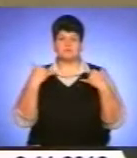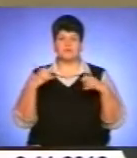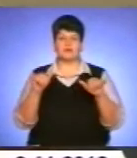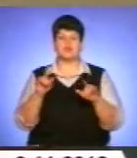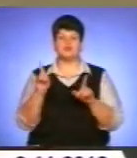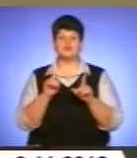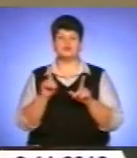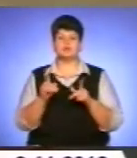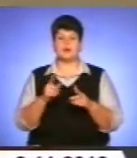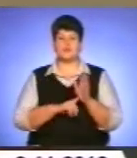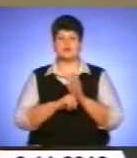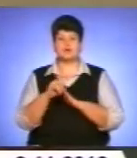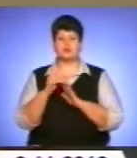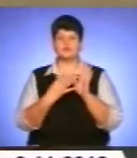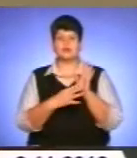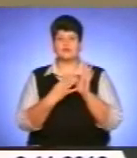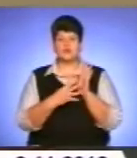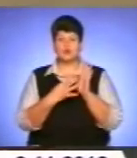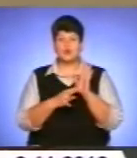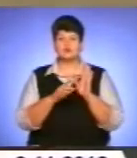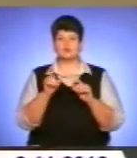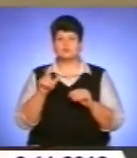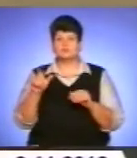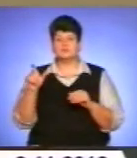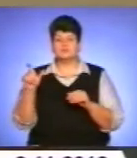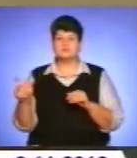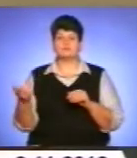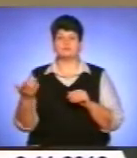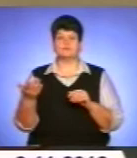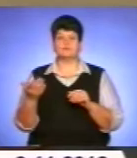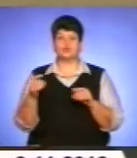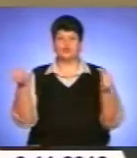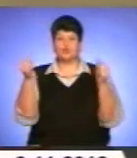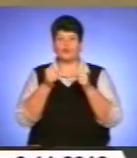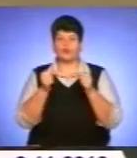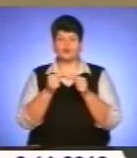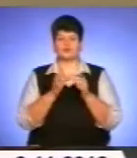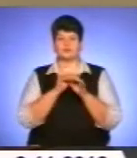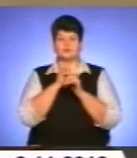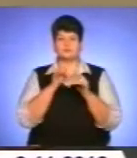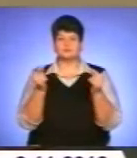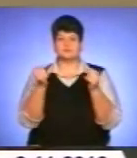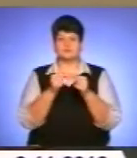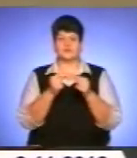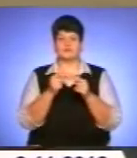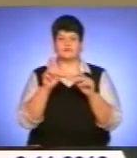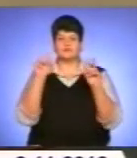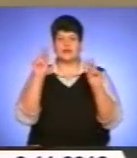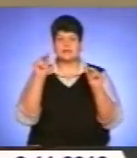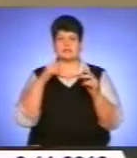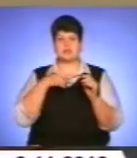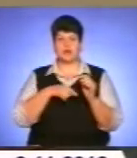на початку 90-х краєзнавці, історики точно не сходилися в даті народження